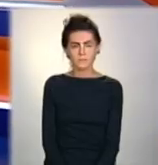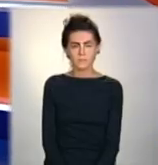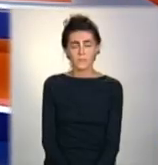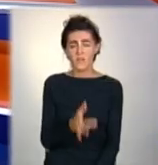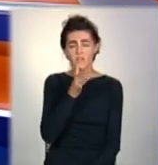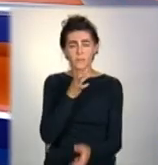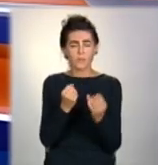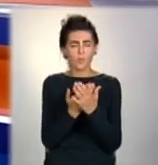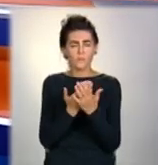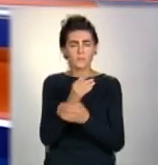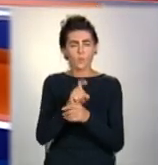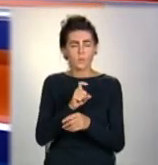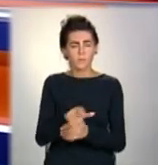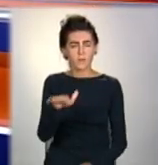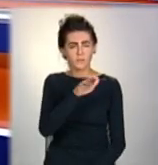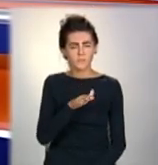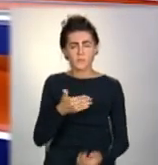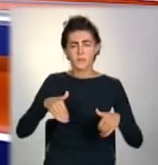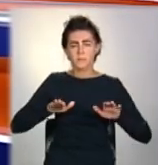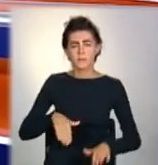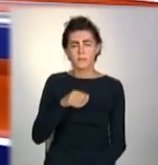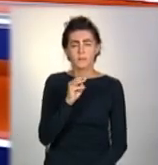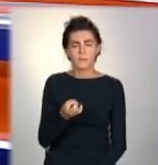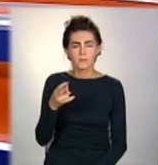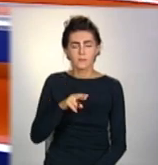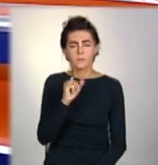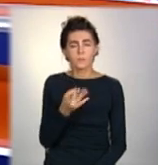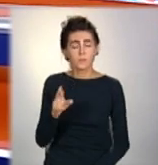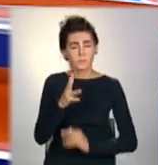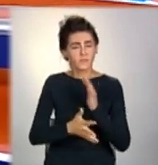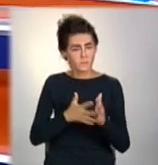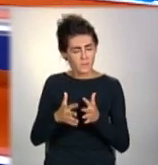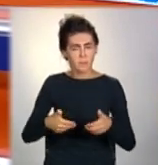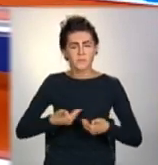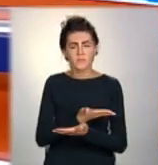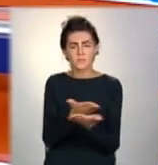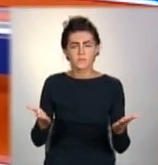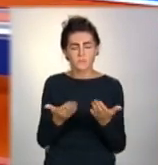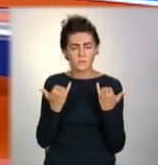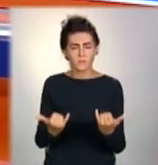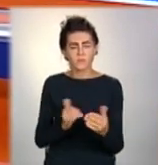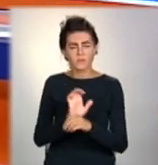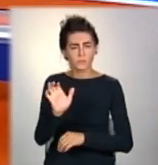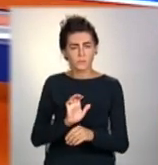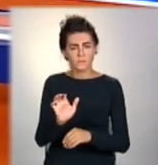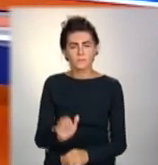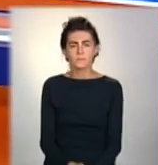Время новостей Донбаса. У студії Тетяна Писарєва та Оляна Шумила з жестовою мовою. Вітаємо вас. Сьогодні у випуску.